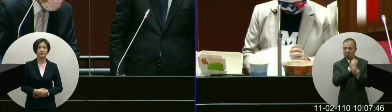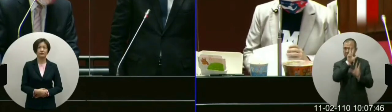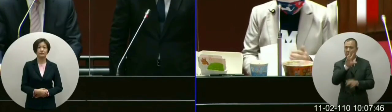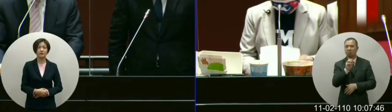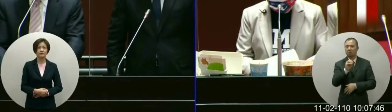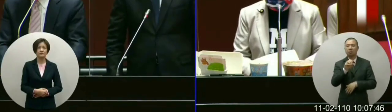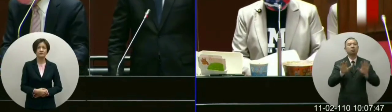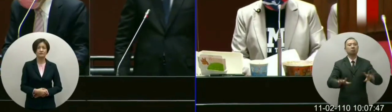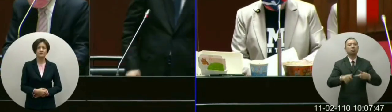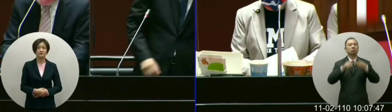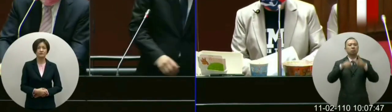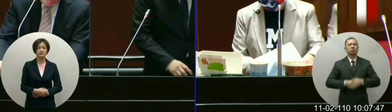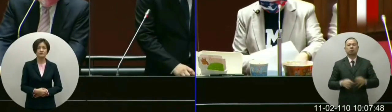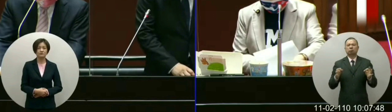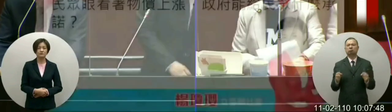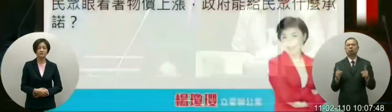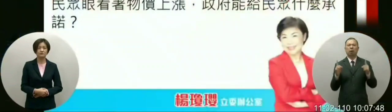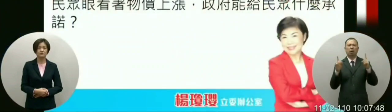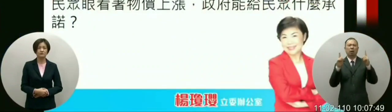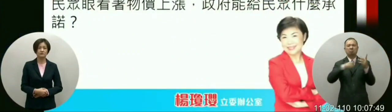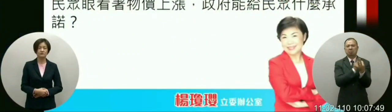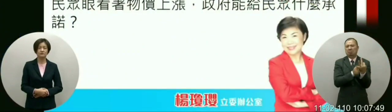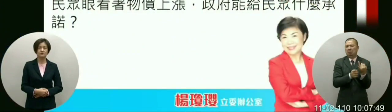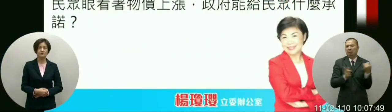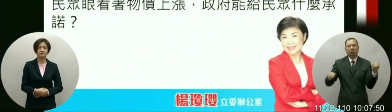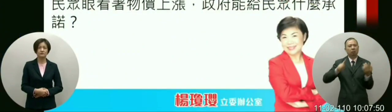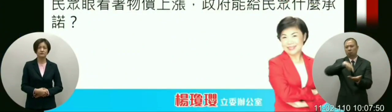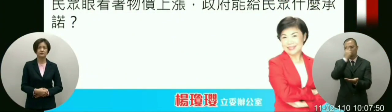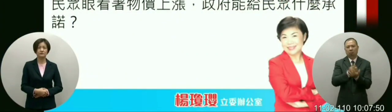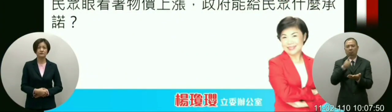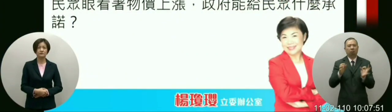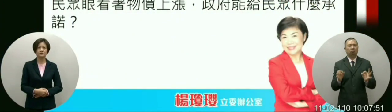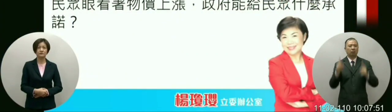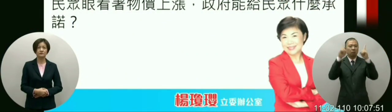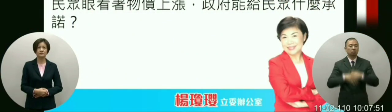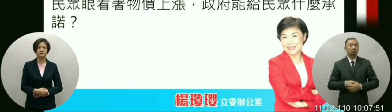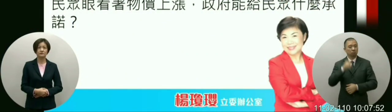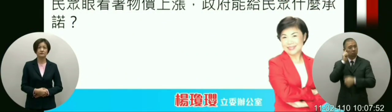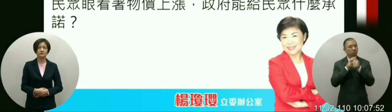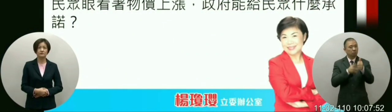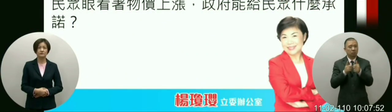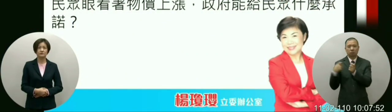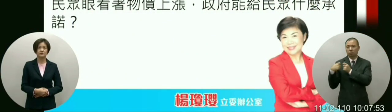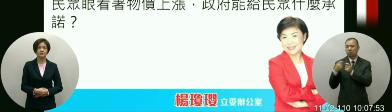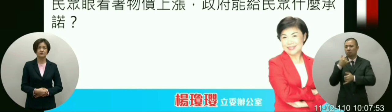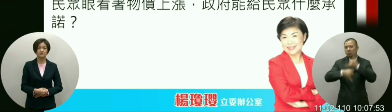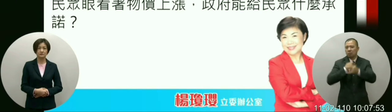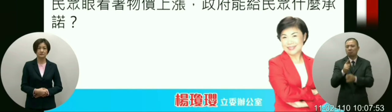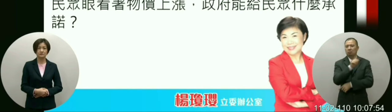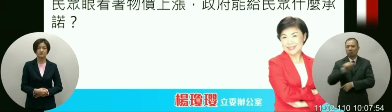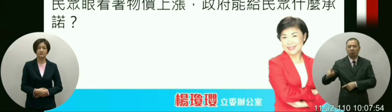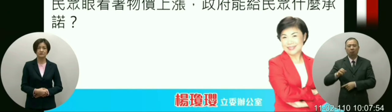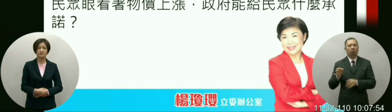要跟你讨论的涨涨涨 什么都涨什么都涨院长最近的民生物资呢涨得不